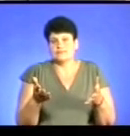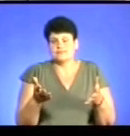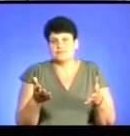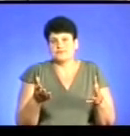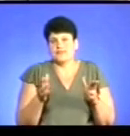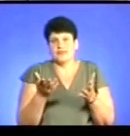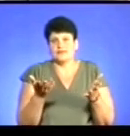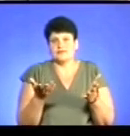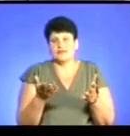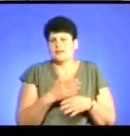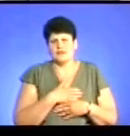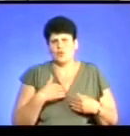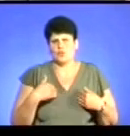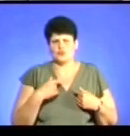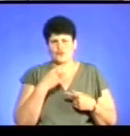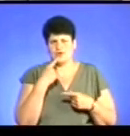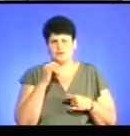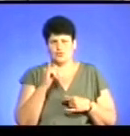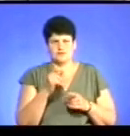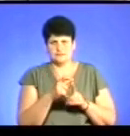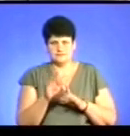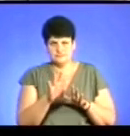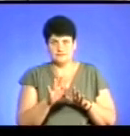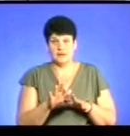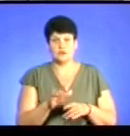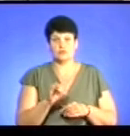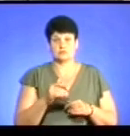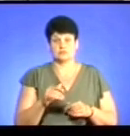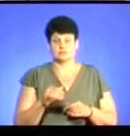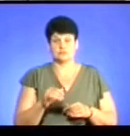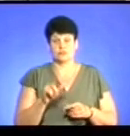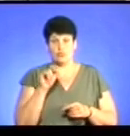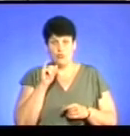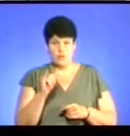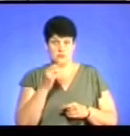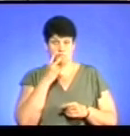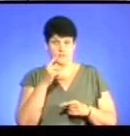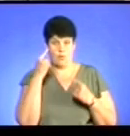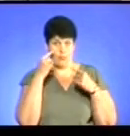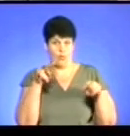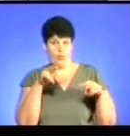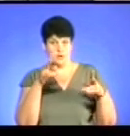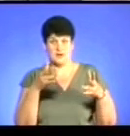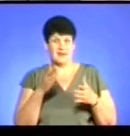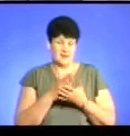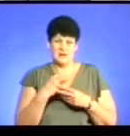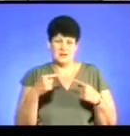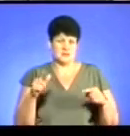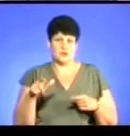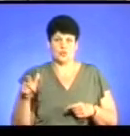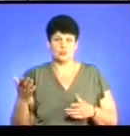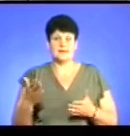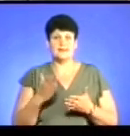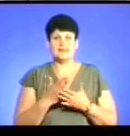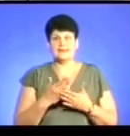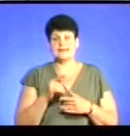я якесь, не хочу яких слів вживати інших, ну, просто дуже негативно всі дивляться, просто самі погляди, розумієте? Хоча є різні люди. Є